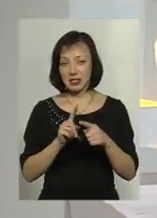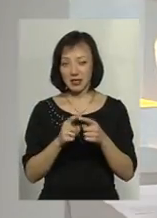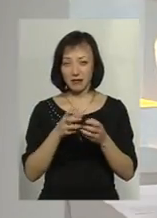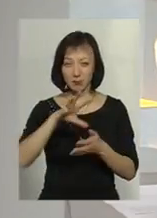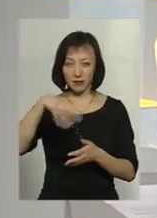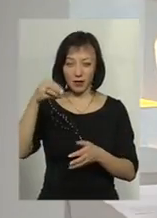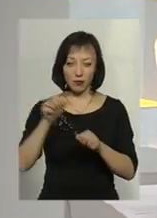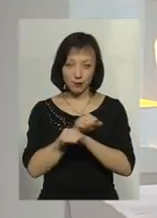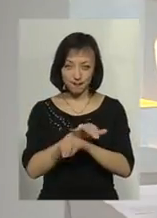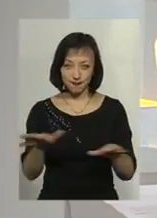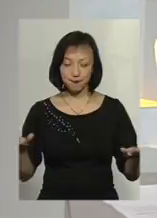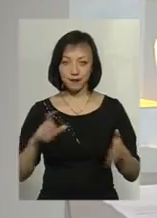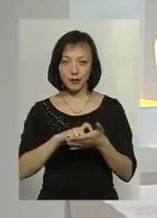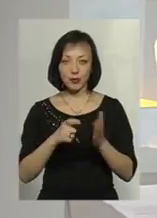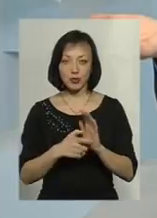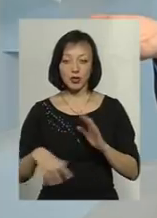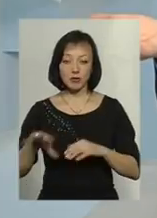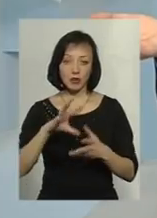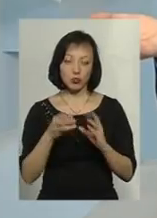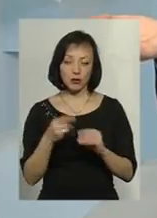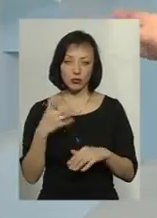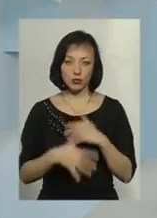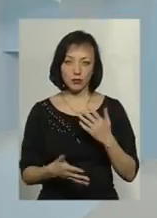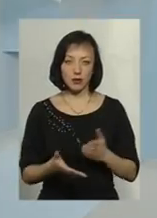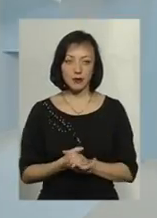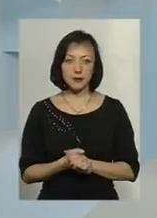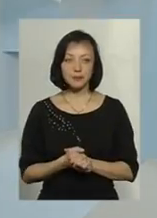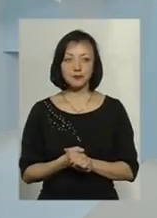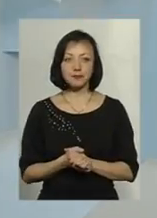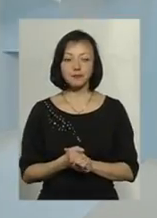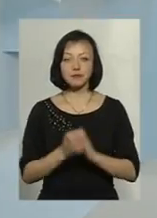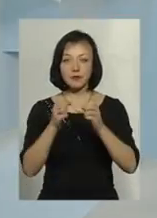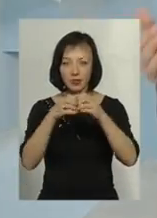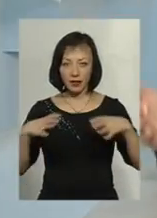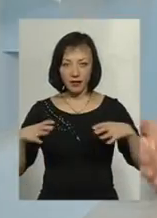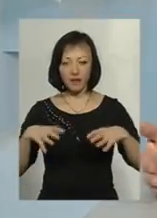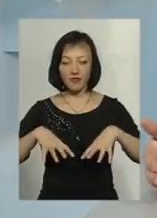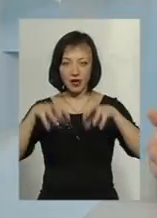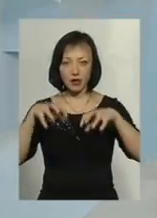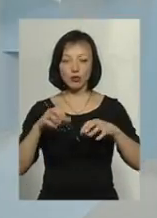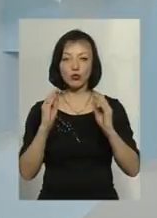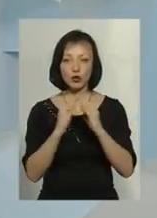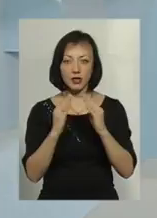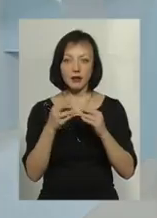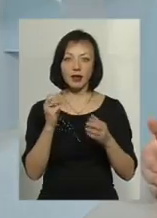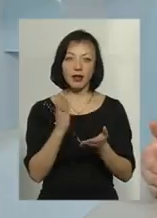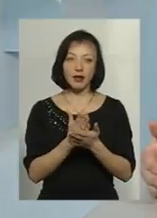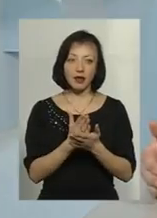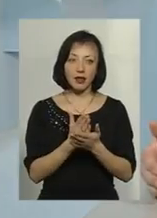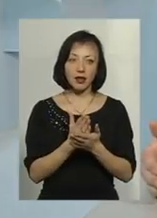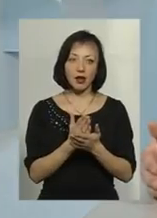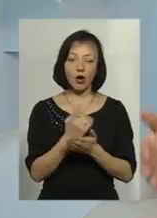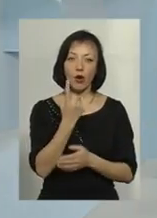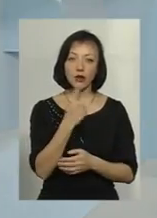жине в приміщення. Ну, результати, як би, зрозуміли. Тобто, витяжку можна використовувати в будинках, де є одні газові